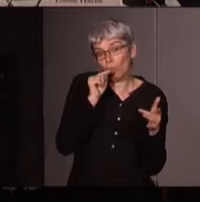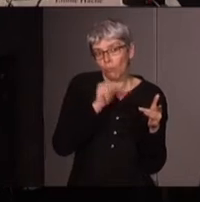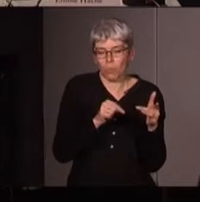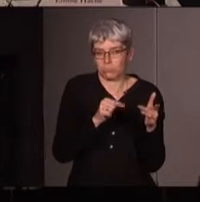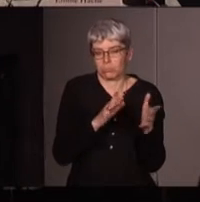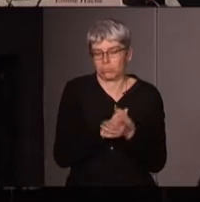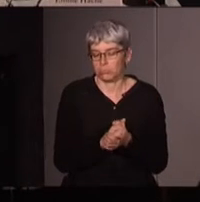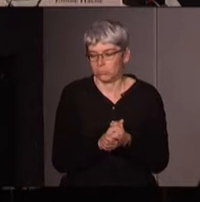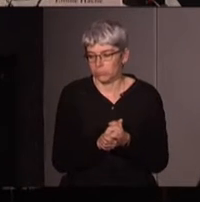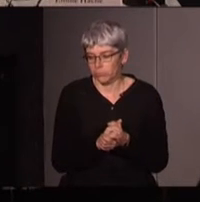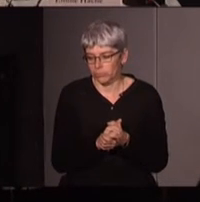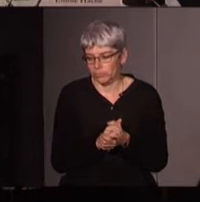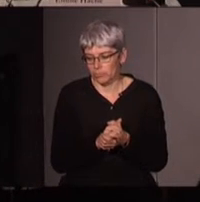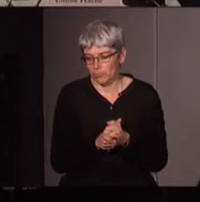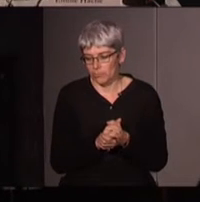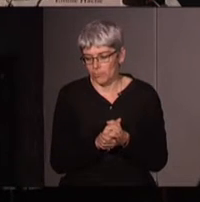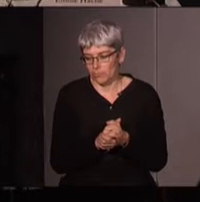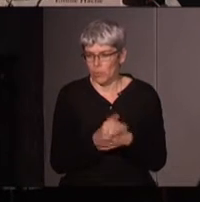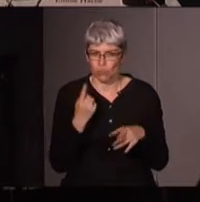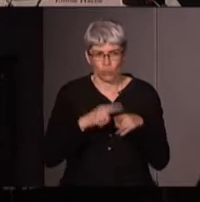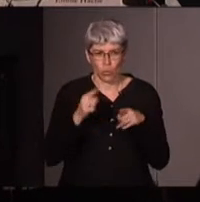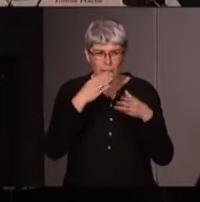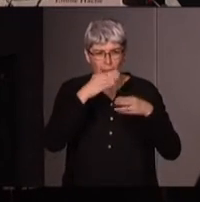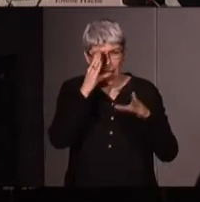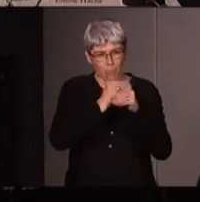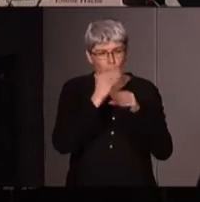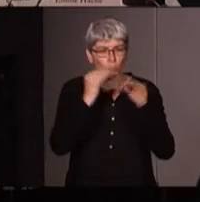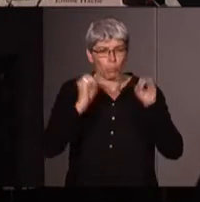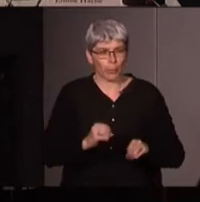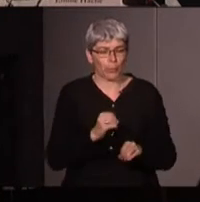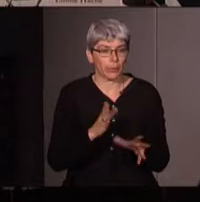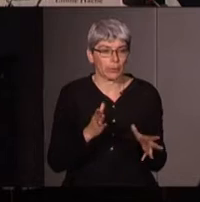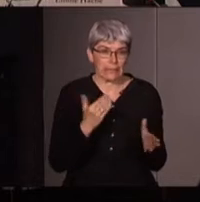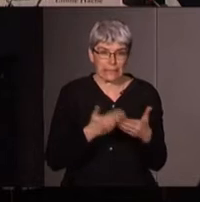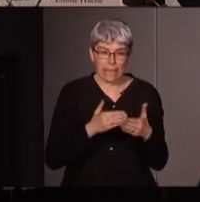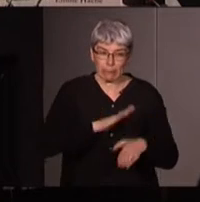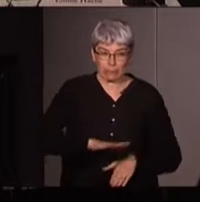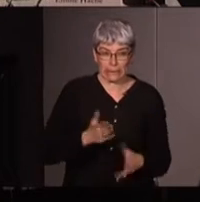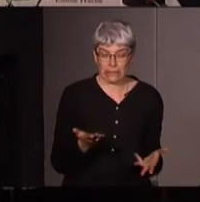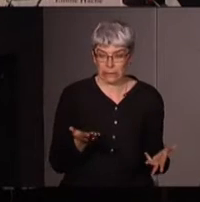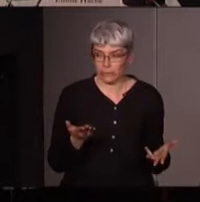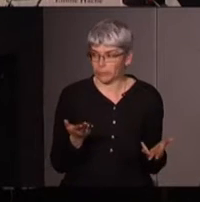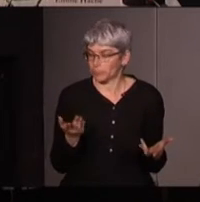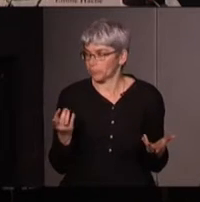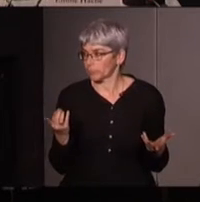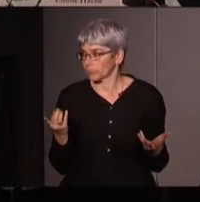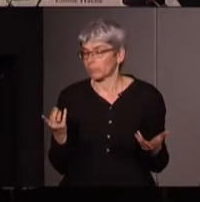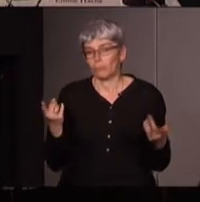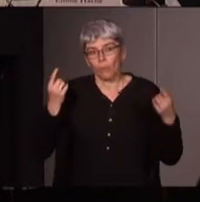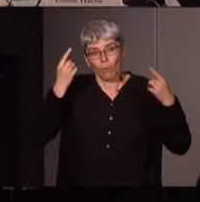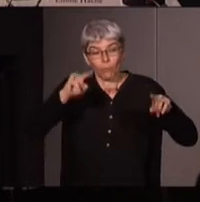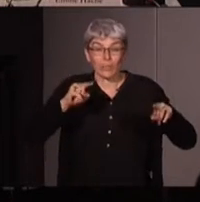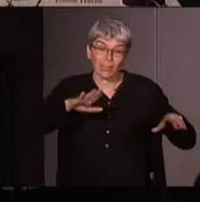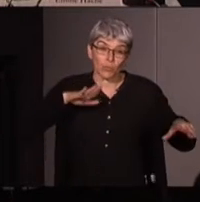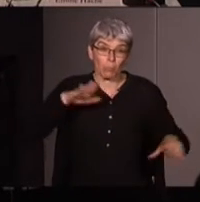que là-dessus il y a quand même des choses à apprendre d'ailleurs mais c'est ça la spécificité et donc revendication